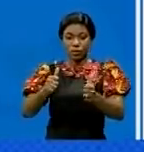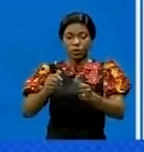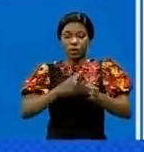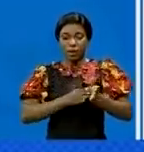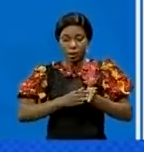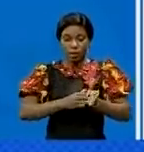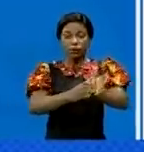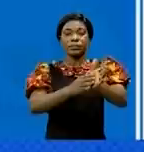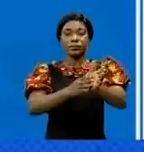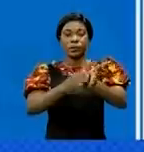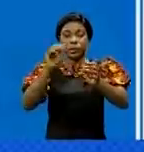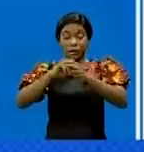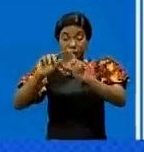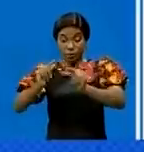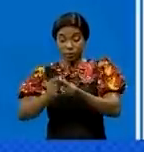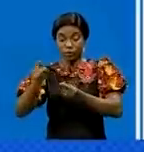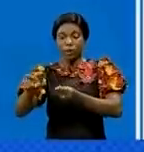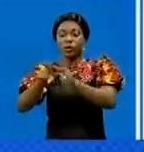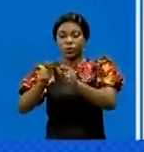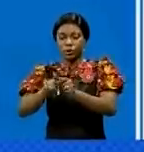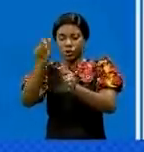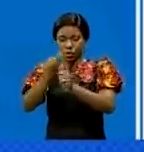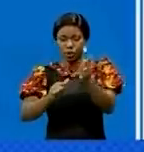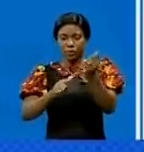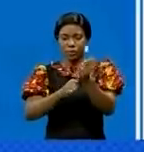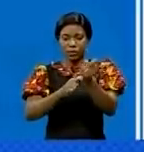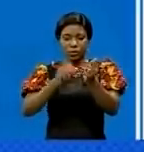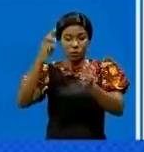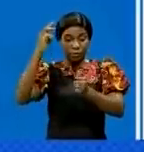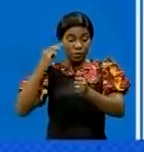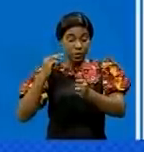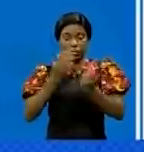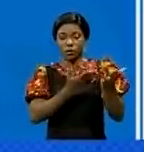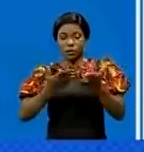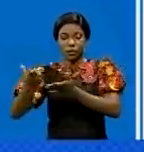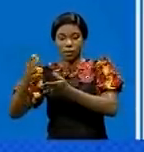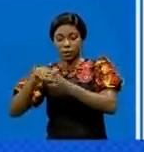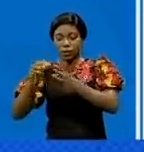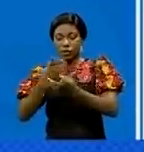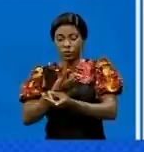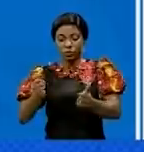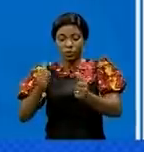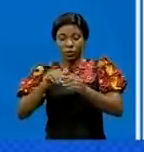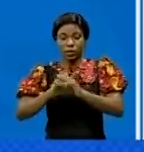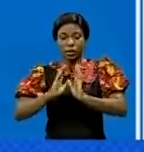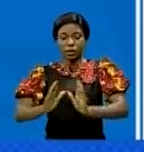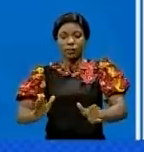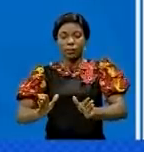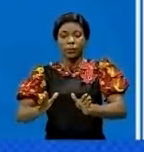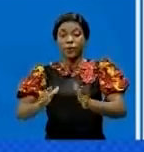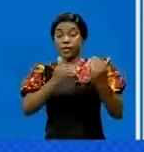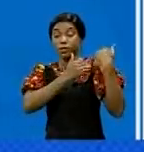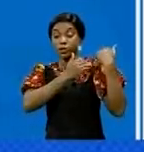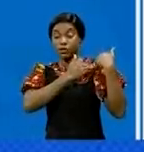cette importante délégation, ont chacun apporté des solutions dans leur domaine de compétences. Le chef du